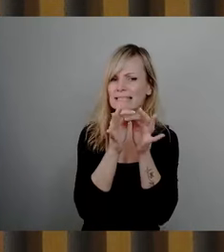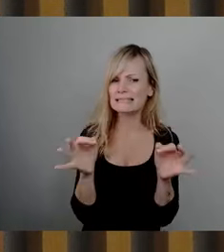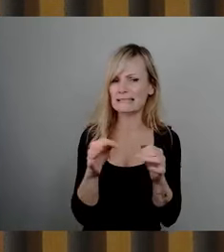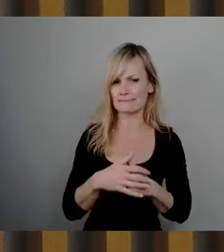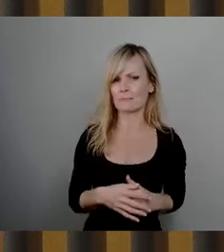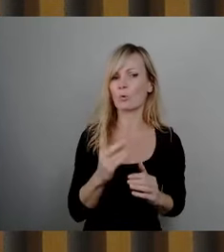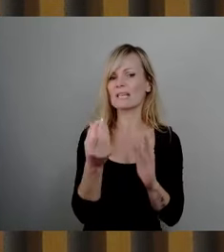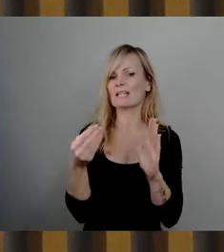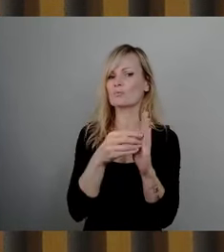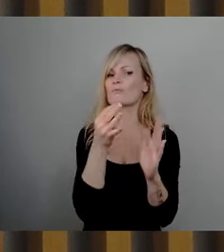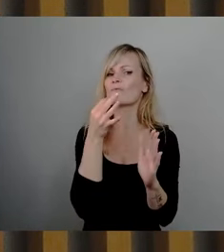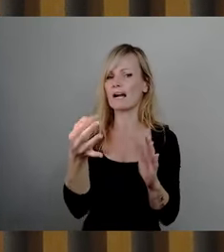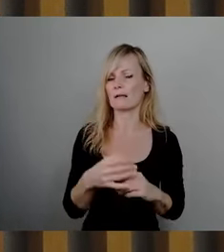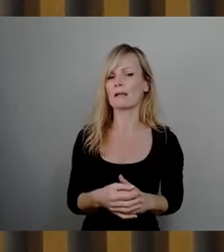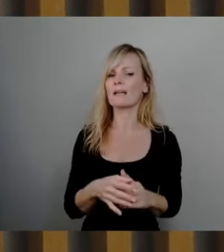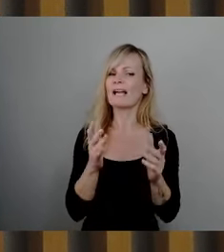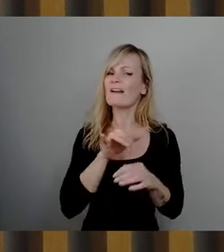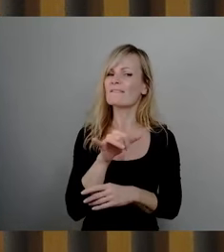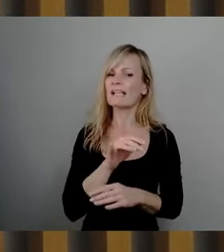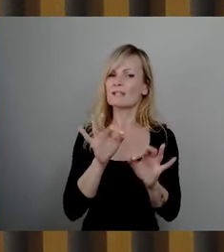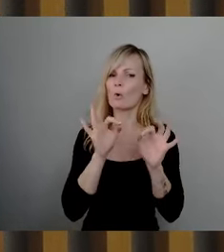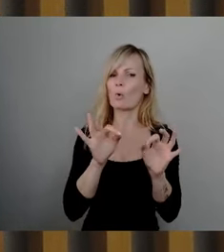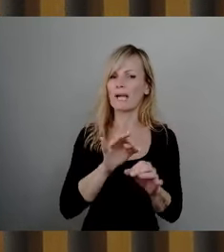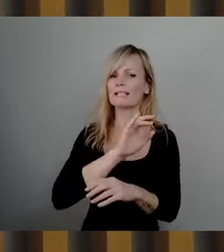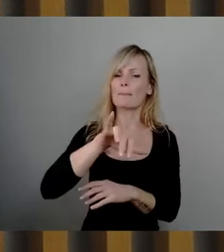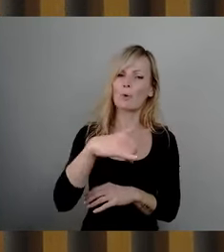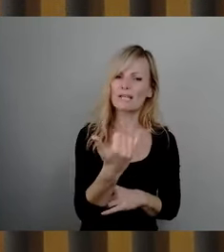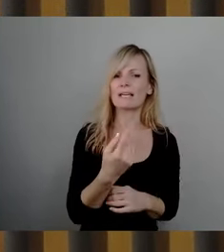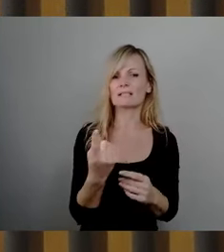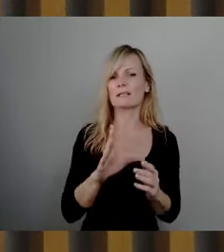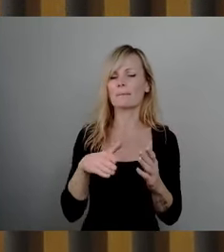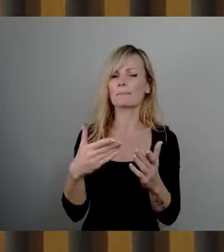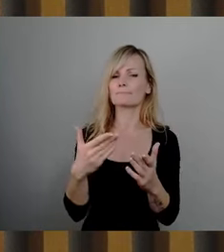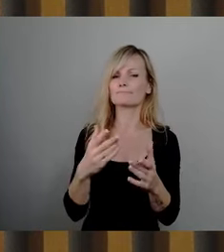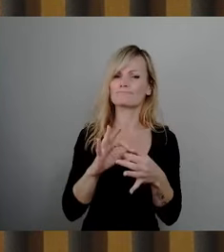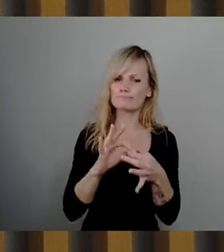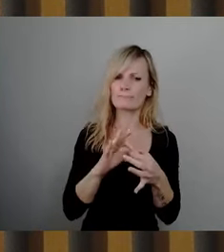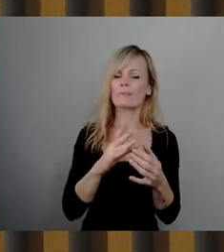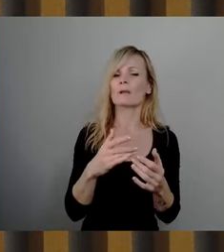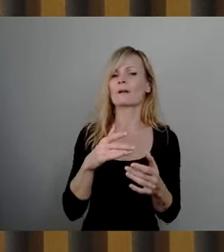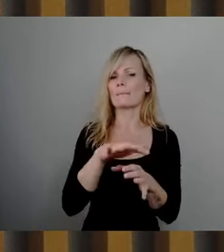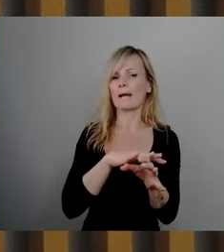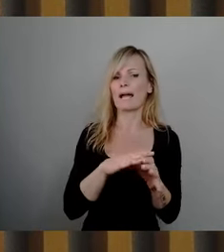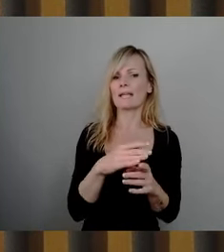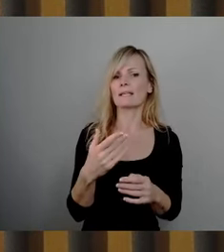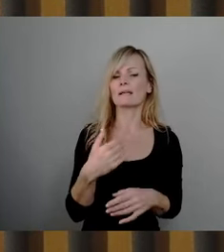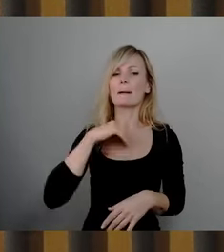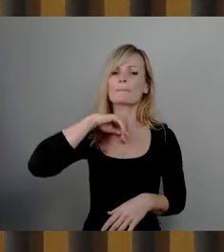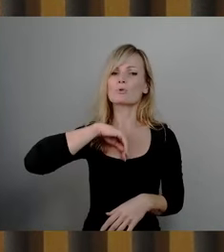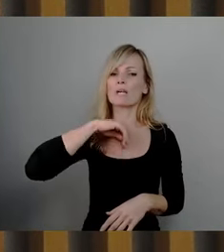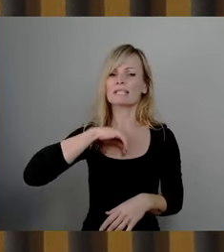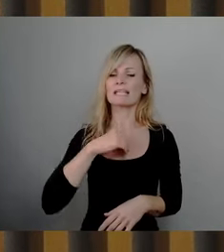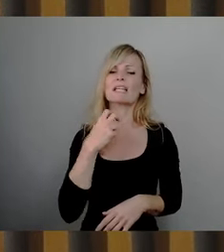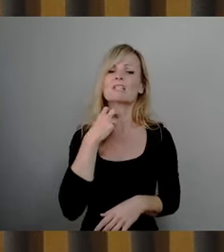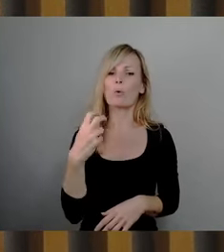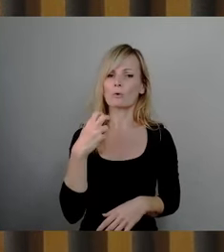konkreten Aufgaben und Projekte im Bereich Psychiatrie und Sucht und möglicherweise weitere Aufgabenbereiche aus